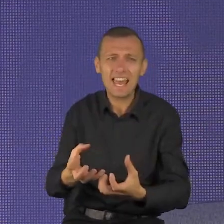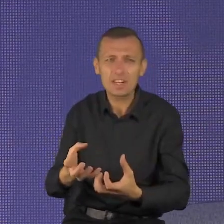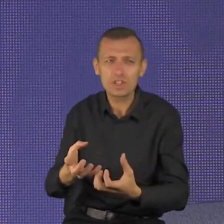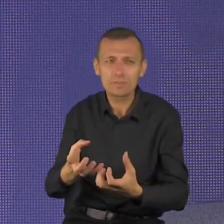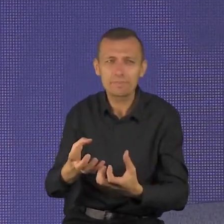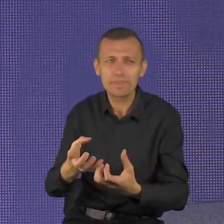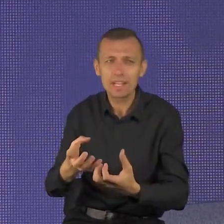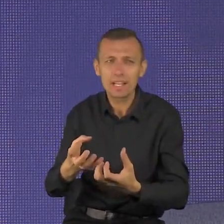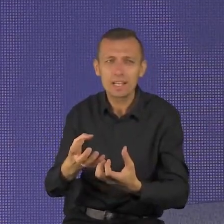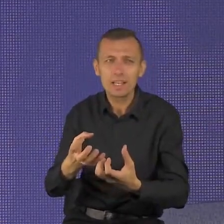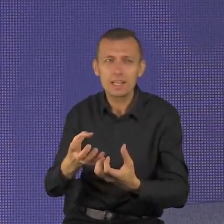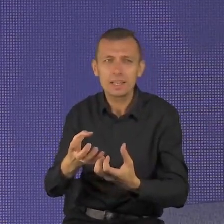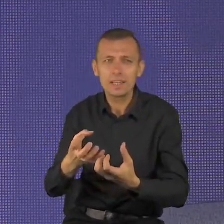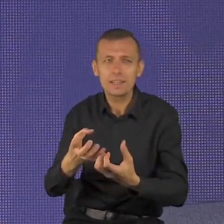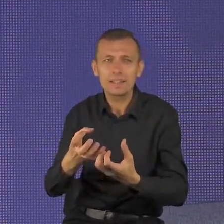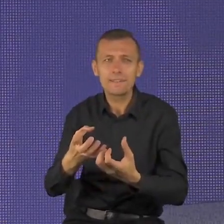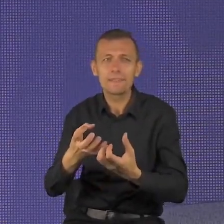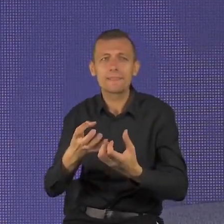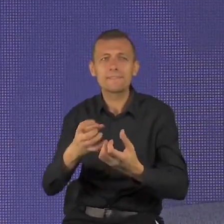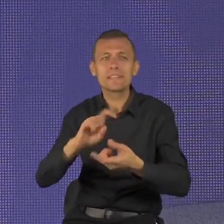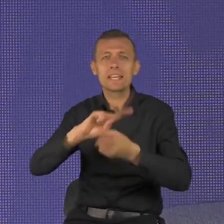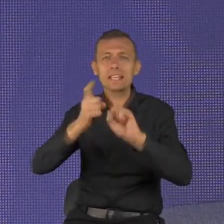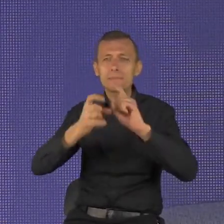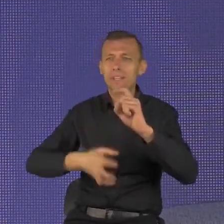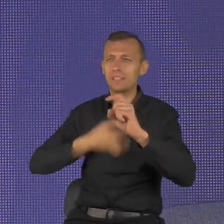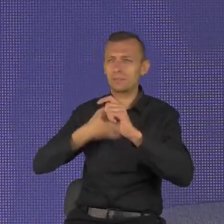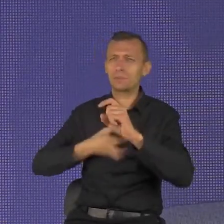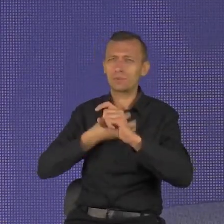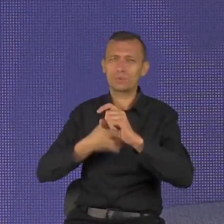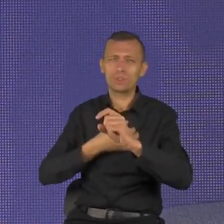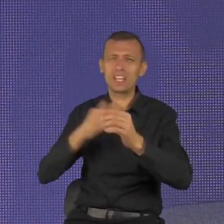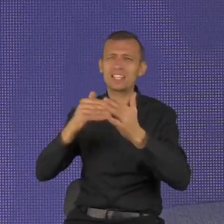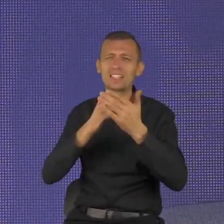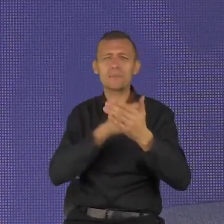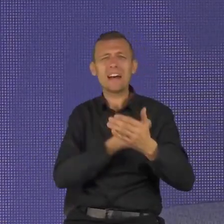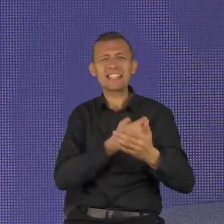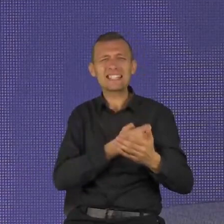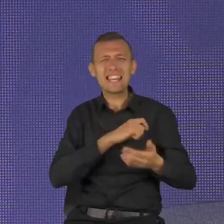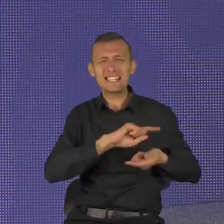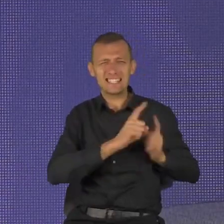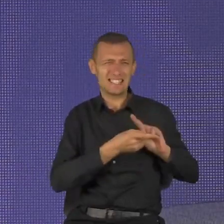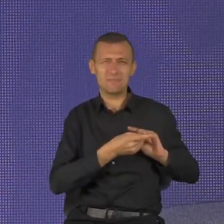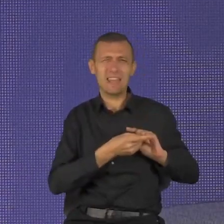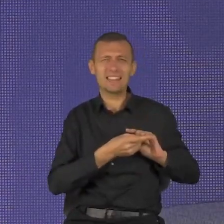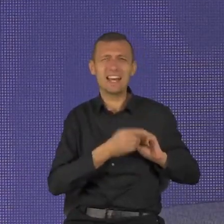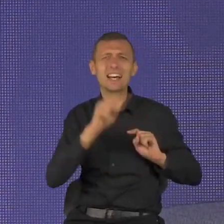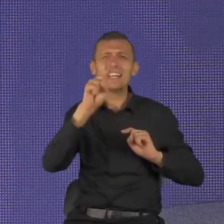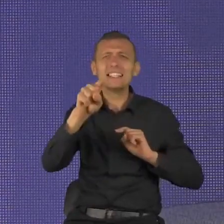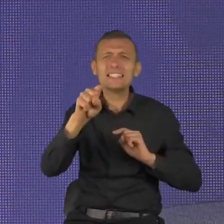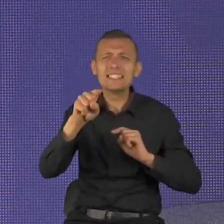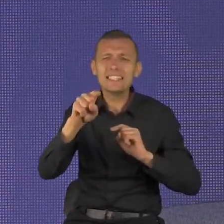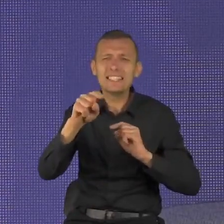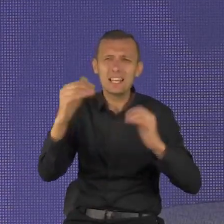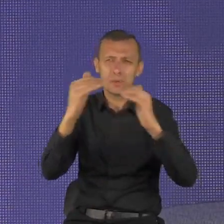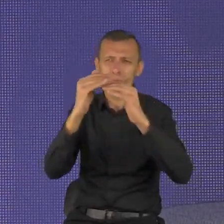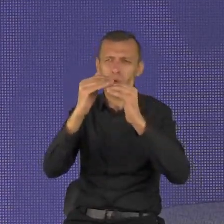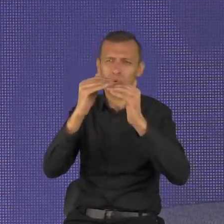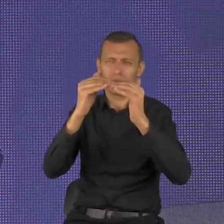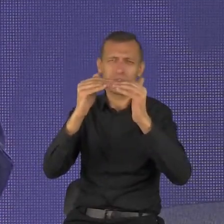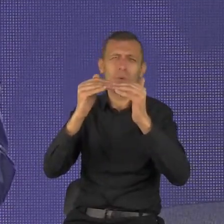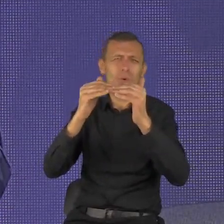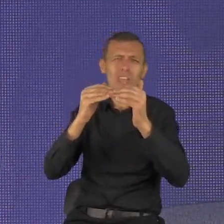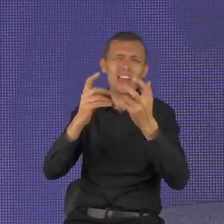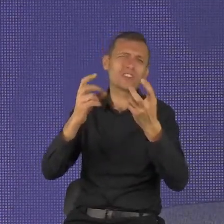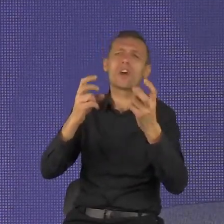przestać porównywać się z innymi. Przestań. Po prostu przestań się porównywać z innymi ludźmi, ponieważ